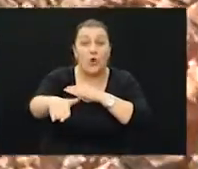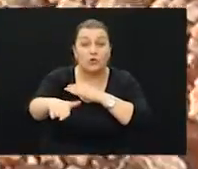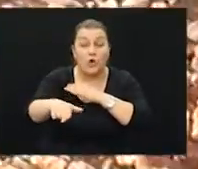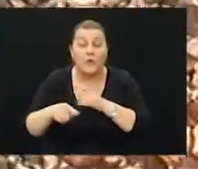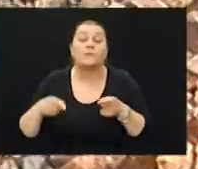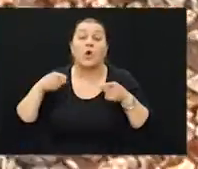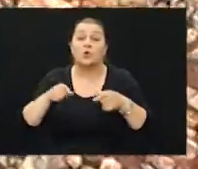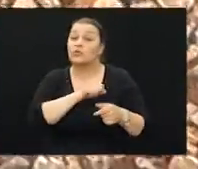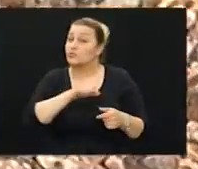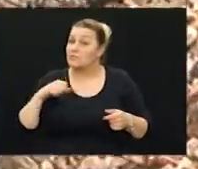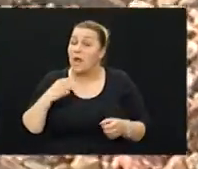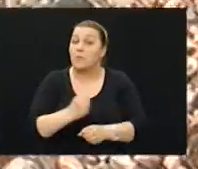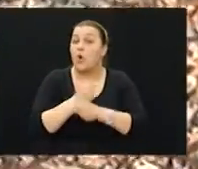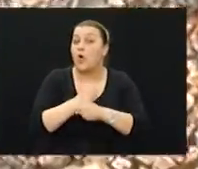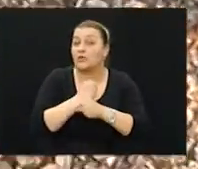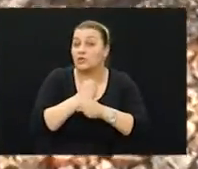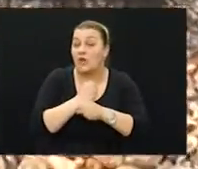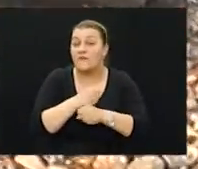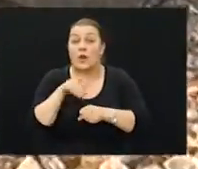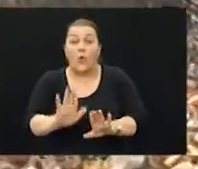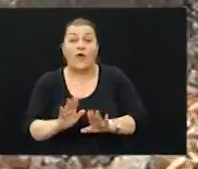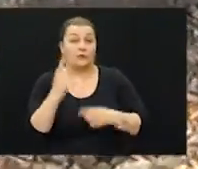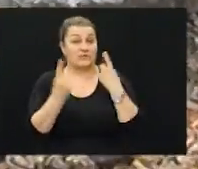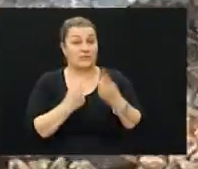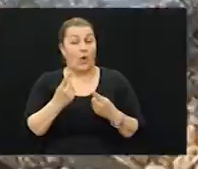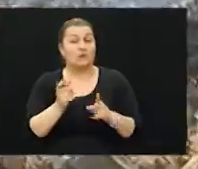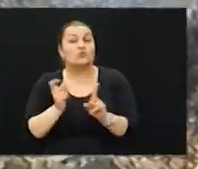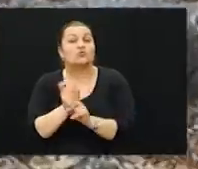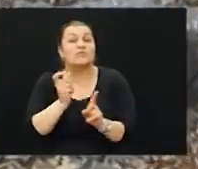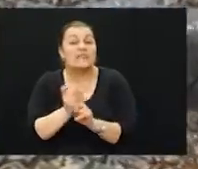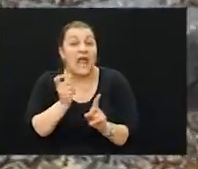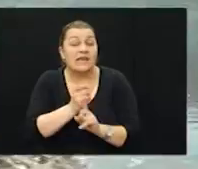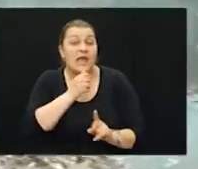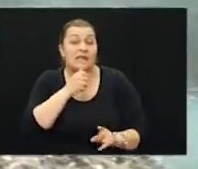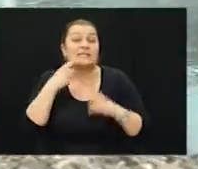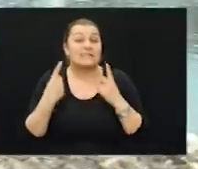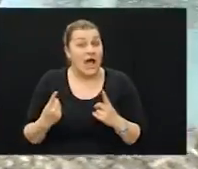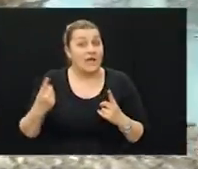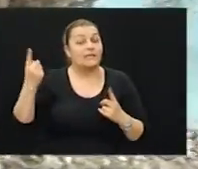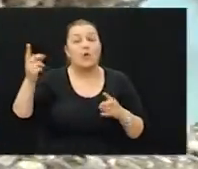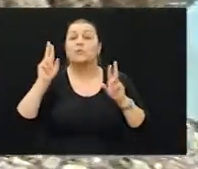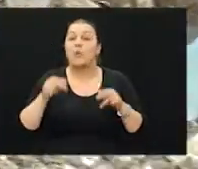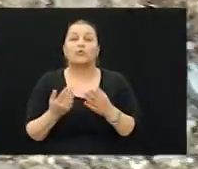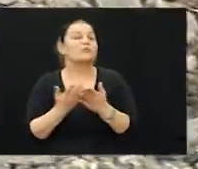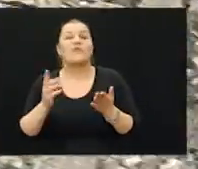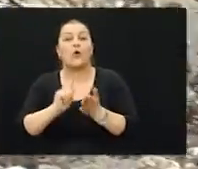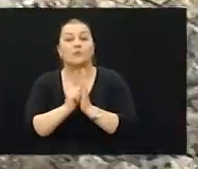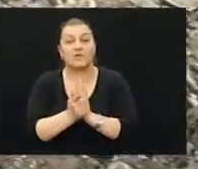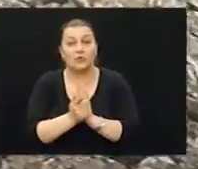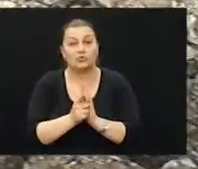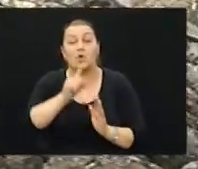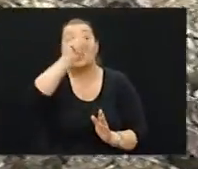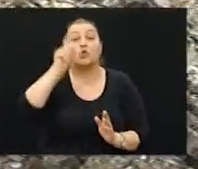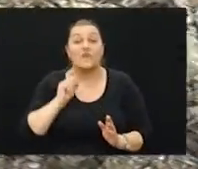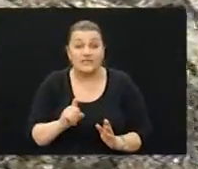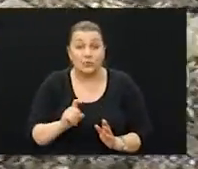oni su zapravo samo održavali takvu jednu situaciju ucijene i stanja gdje oni mogu u svakom trenutku dovesti